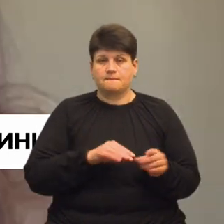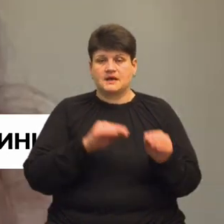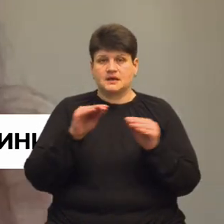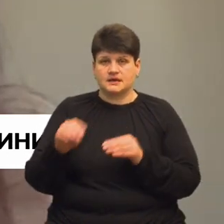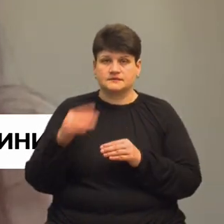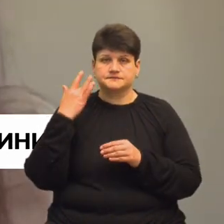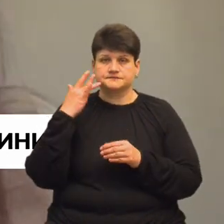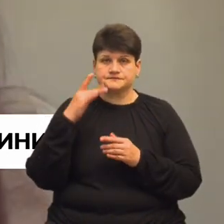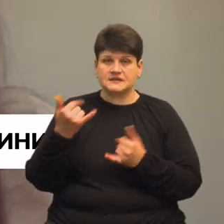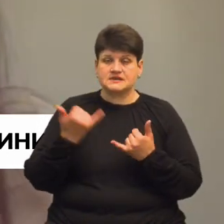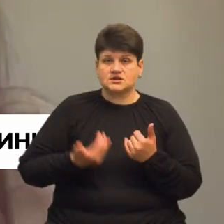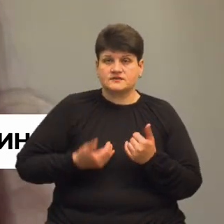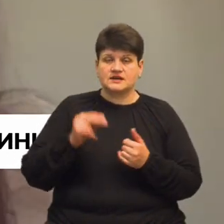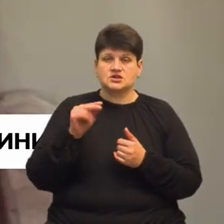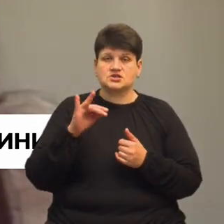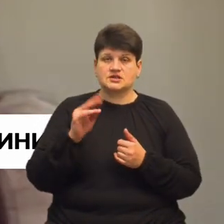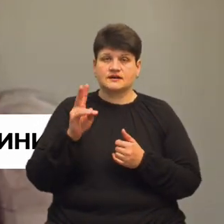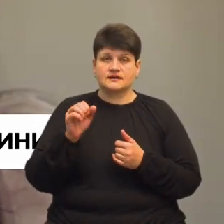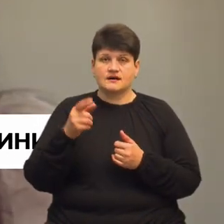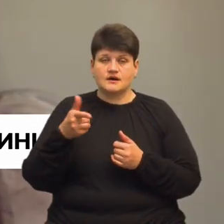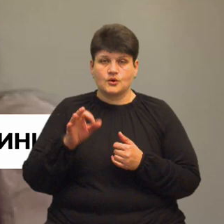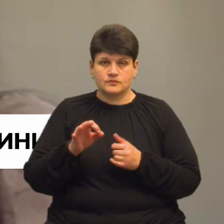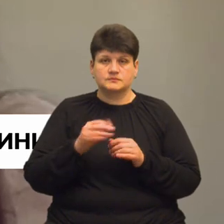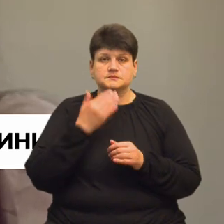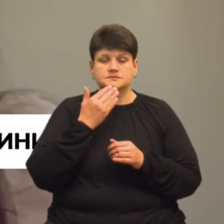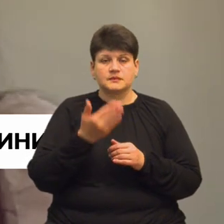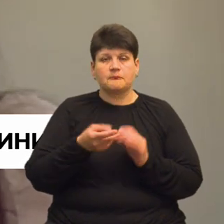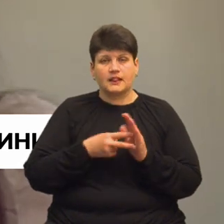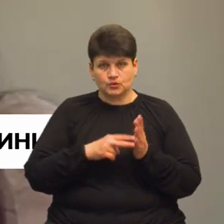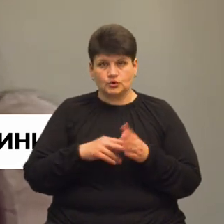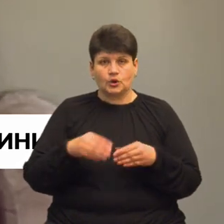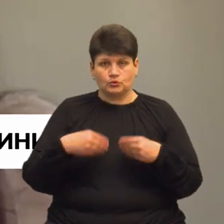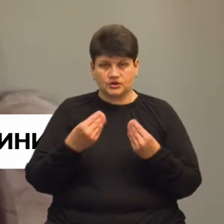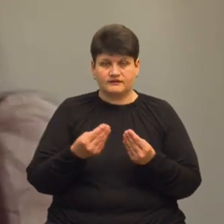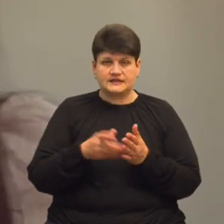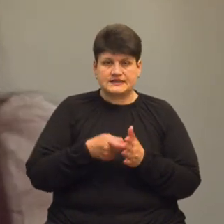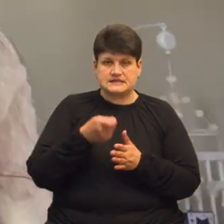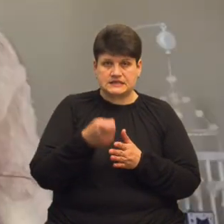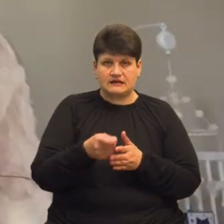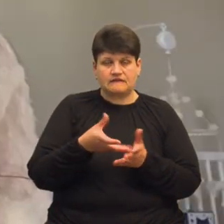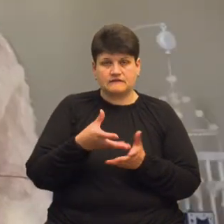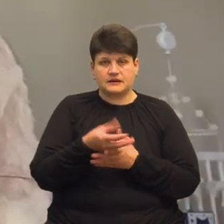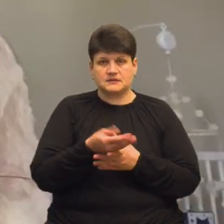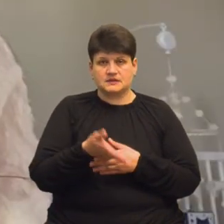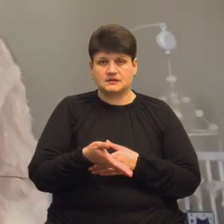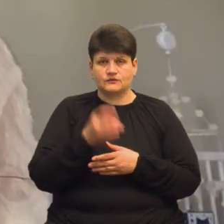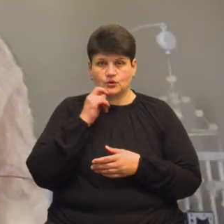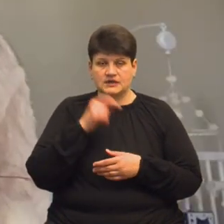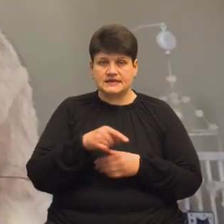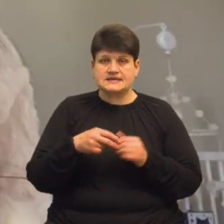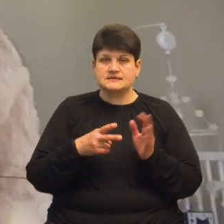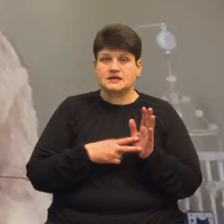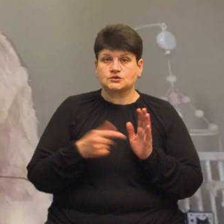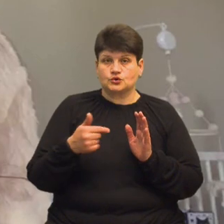Америки. Зараз живе у Чикаго. Олена розповіла, чи планує подавати заяву на отримання соцвиплати на дитину від України. 17 грудня я